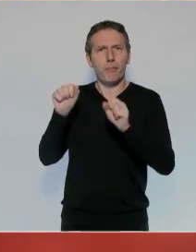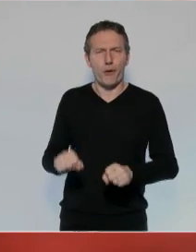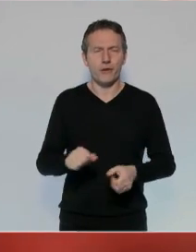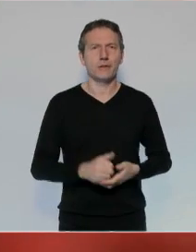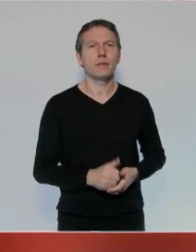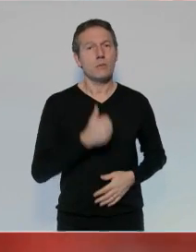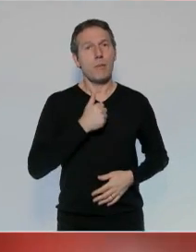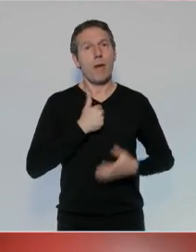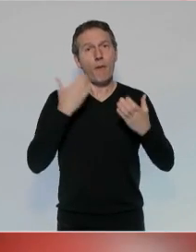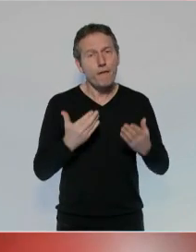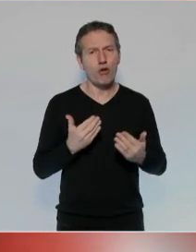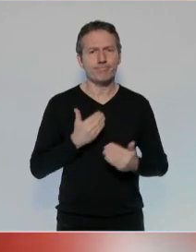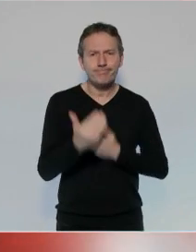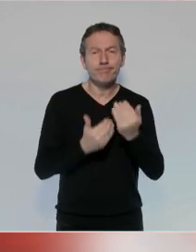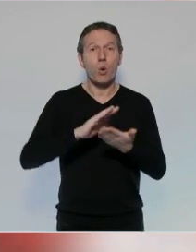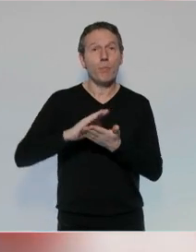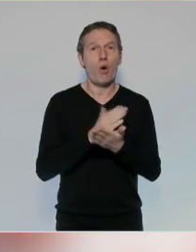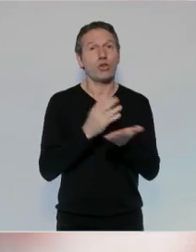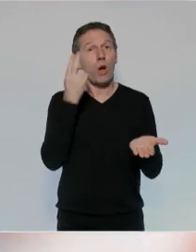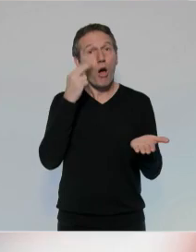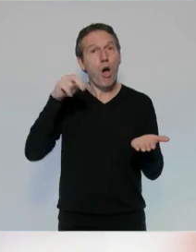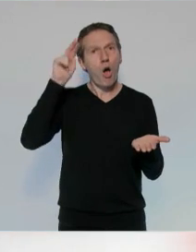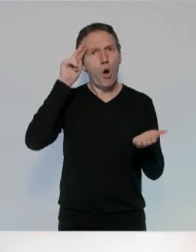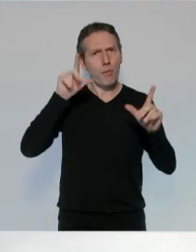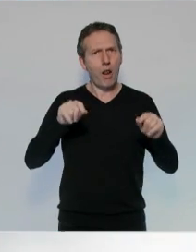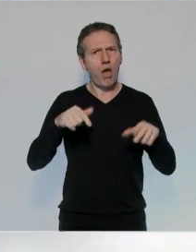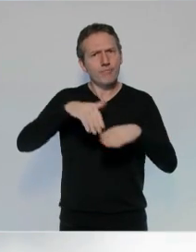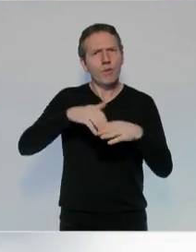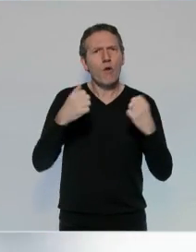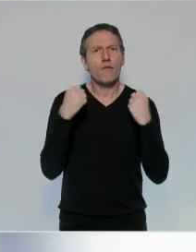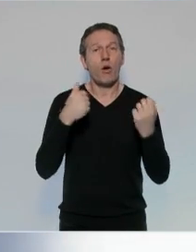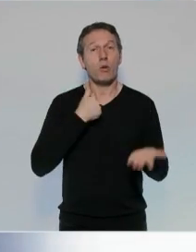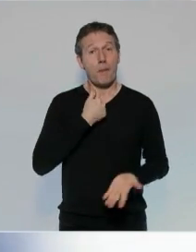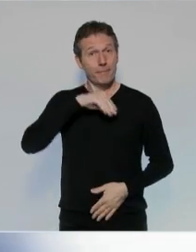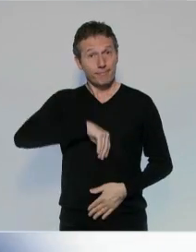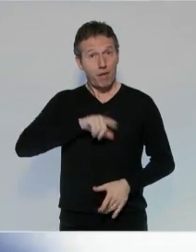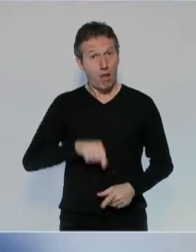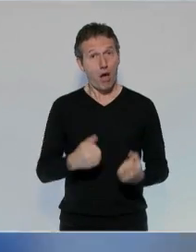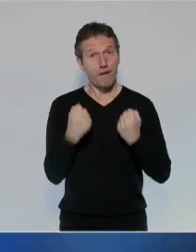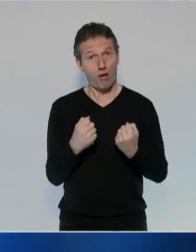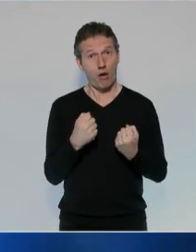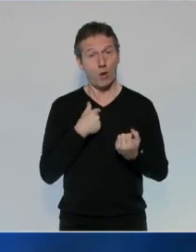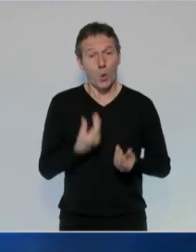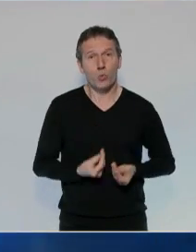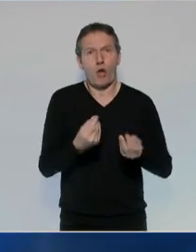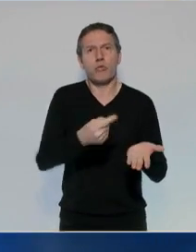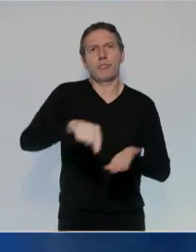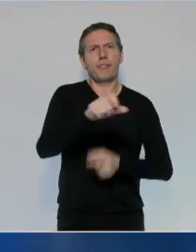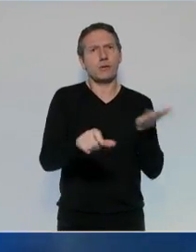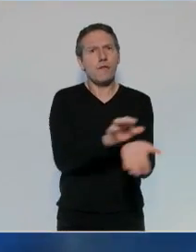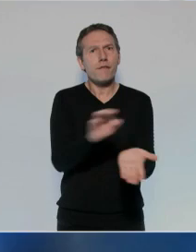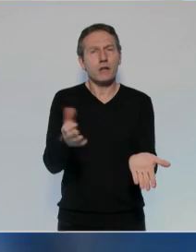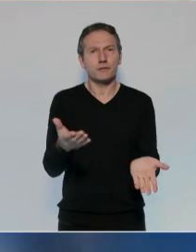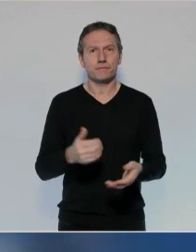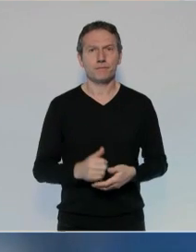les vaincrons. Je veux relancer le projet d'une Europe forte. J'ai en moi une force que je